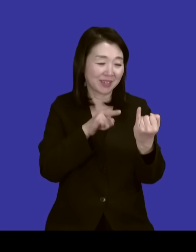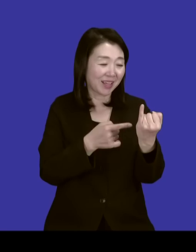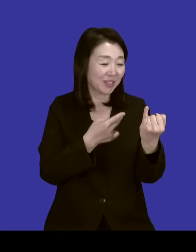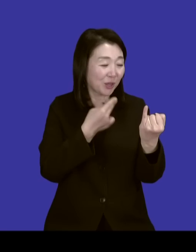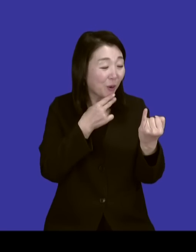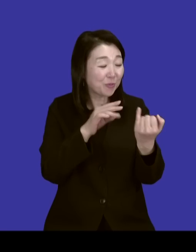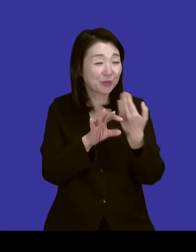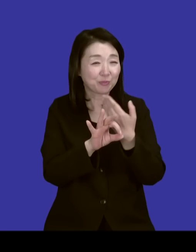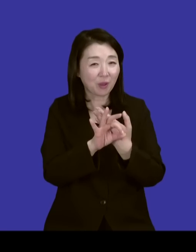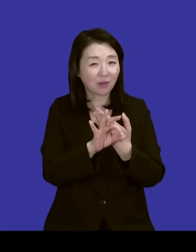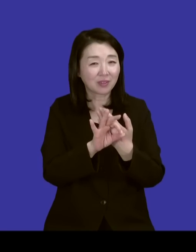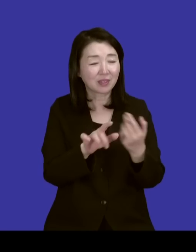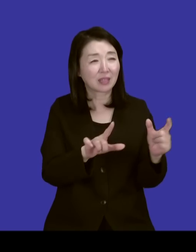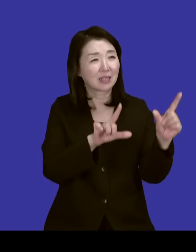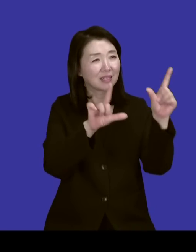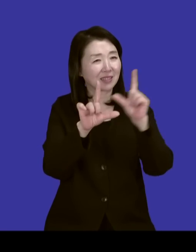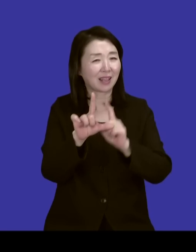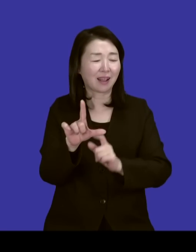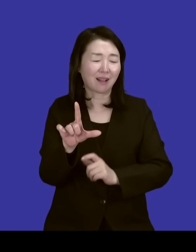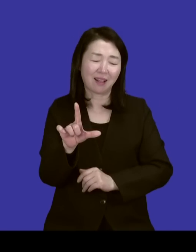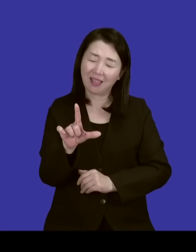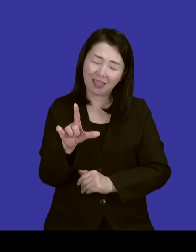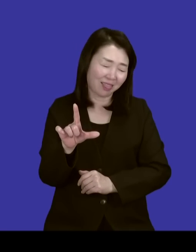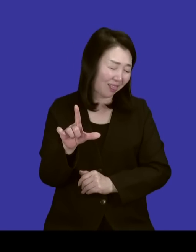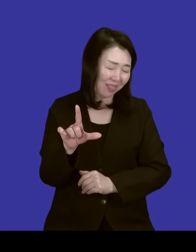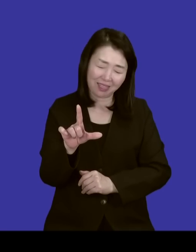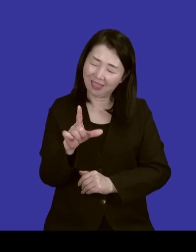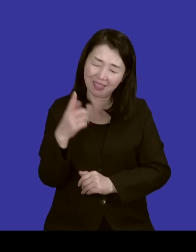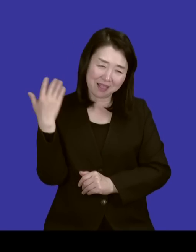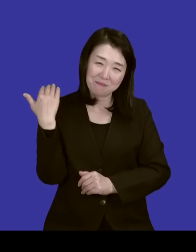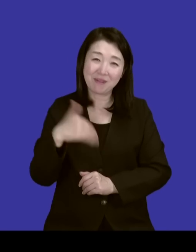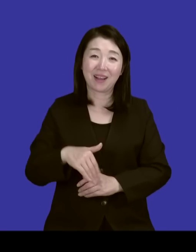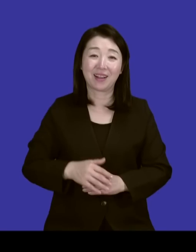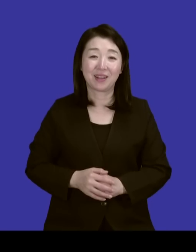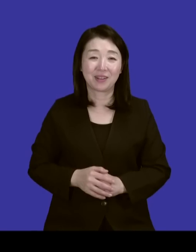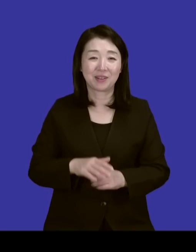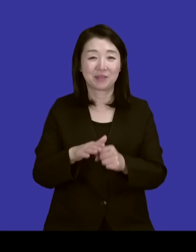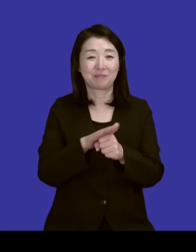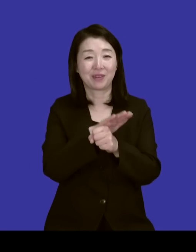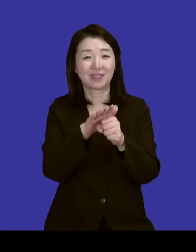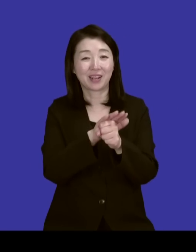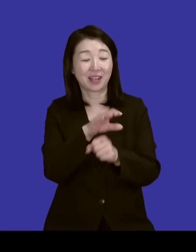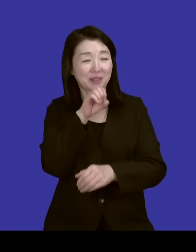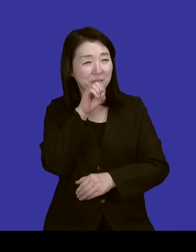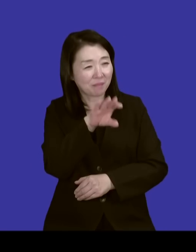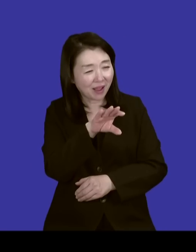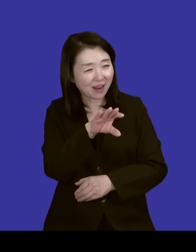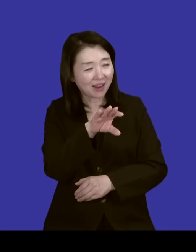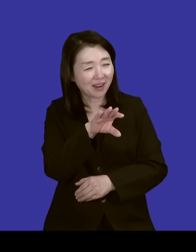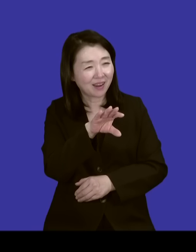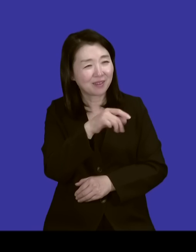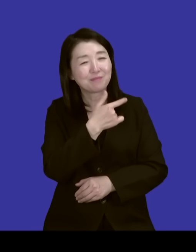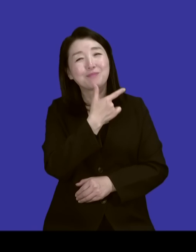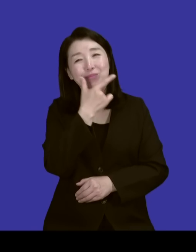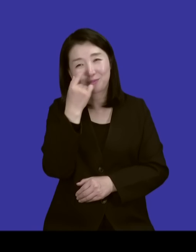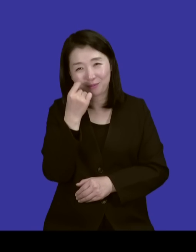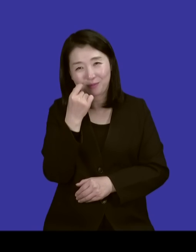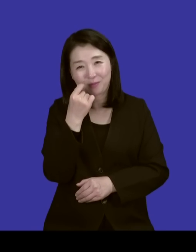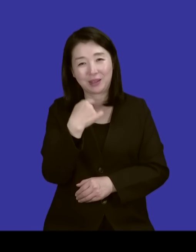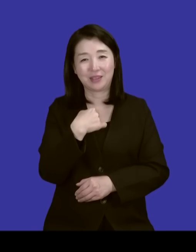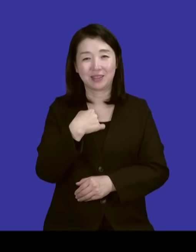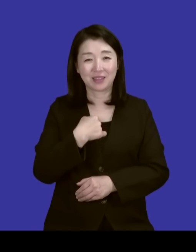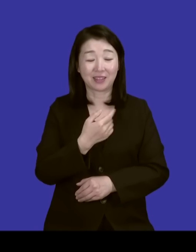살아갈 자신이 솔직히 없어요. 뭐 사랑한다 이런 표현도 모자르기 때문에 나는